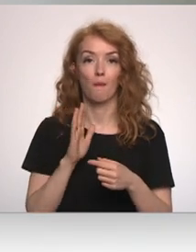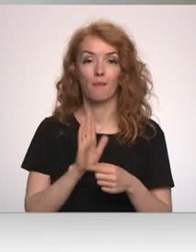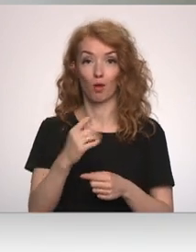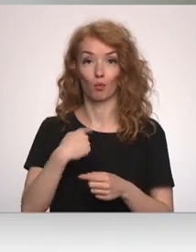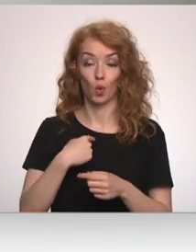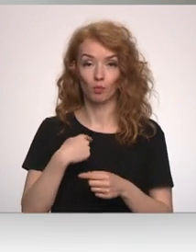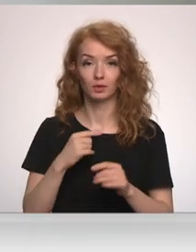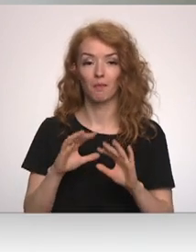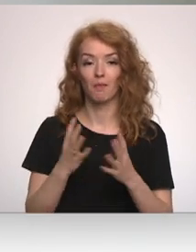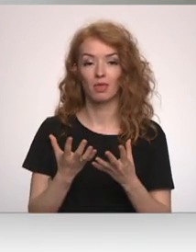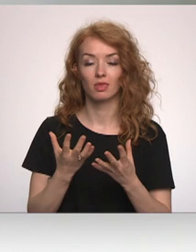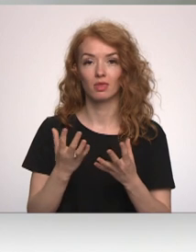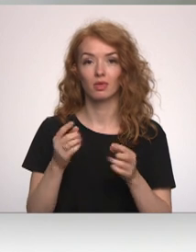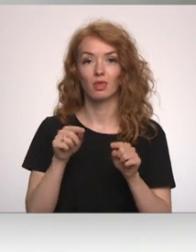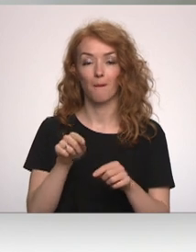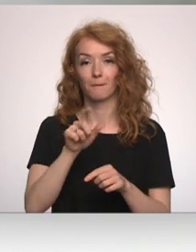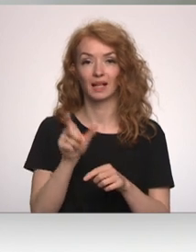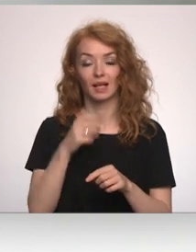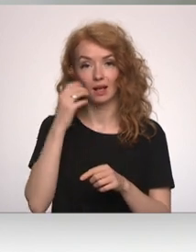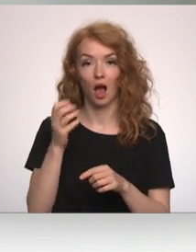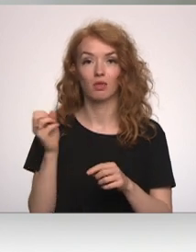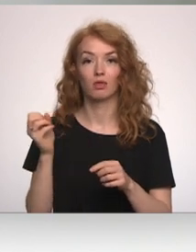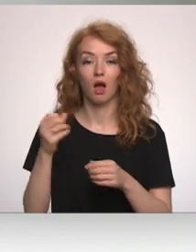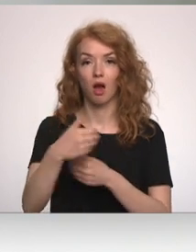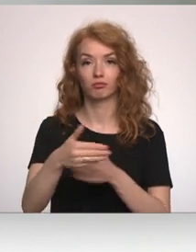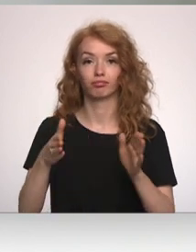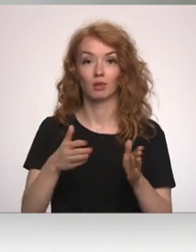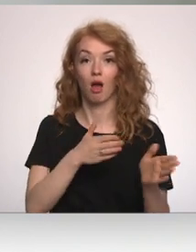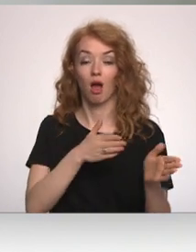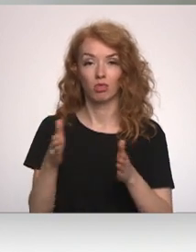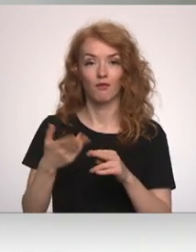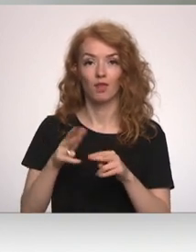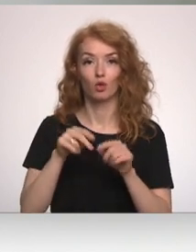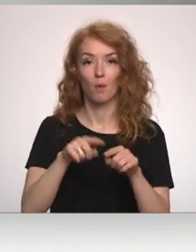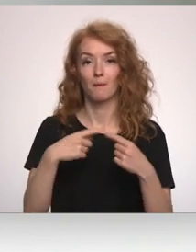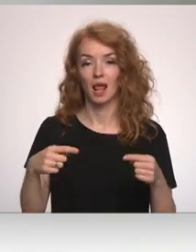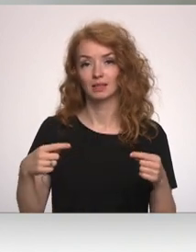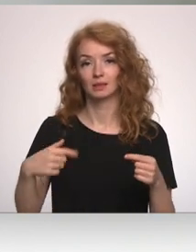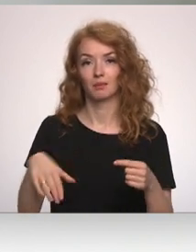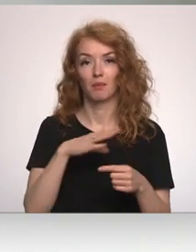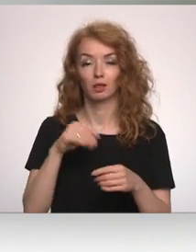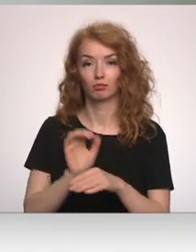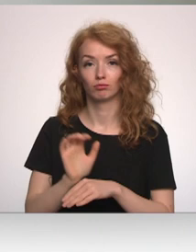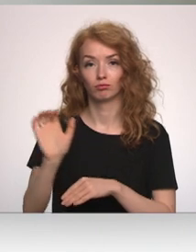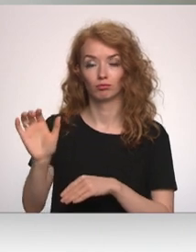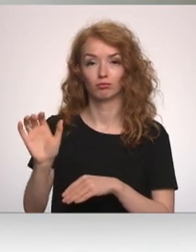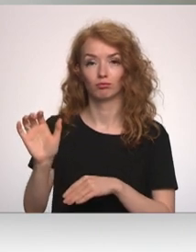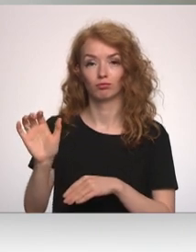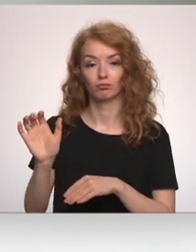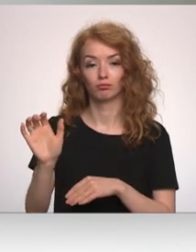mums, bet tajā brīdī, kad nokomplektājās krāva, tad šo preci, konkrēto preci, mēs nogādājam